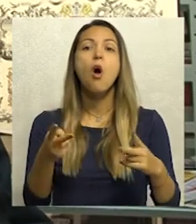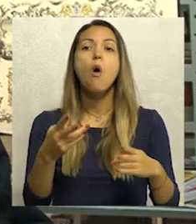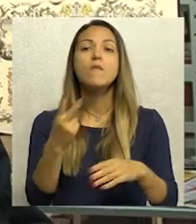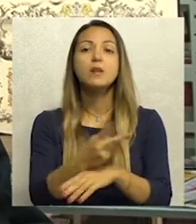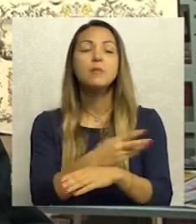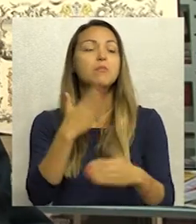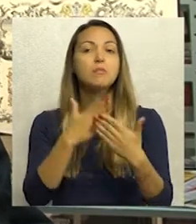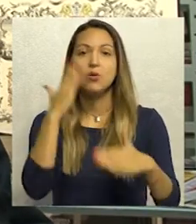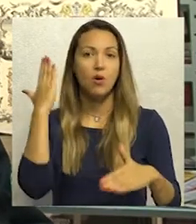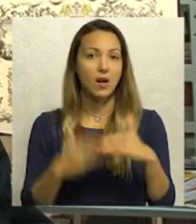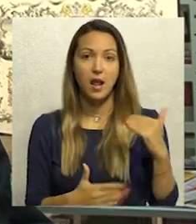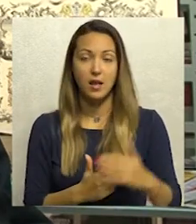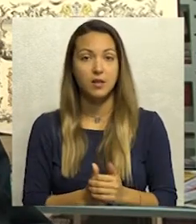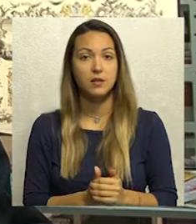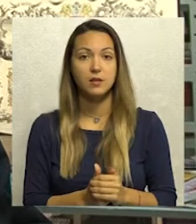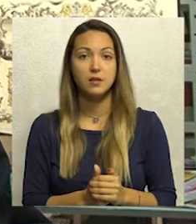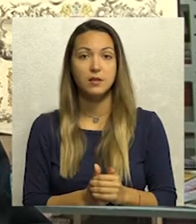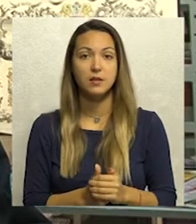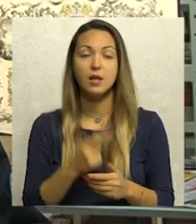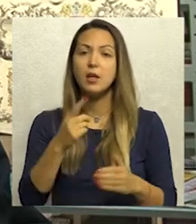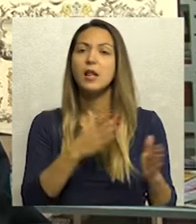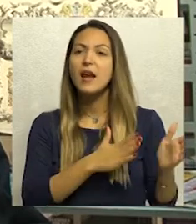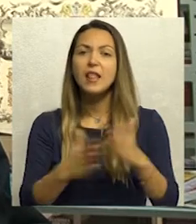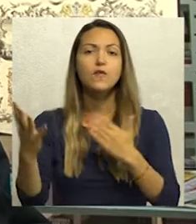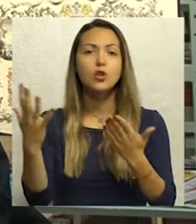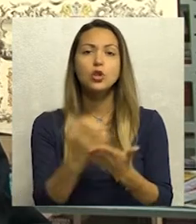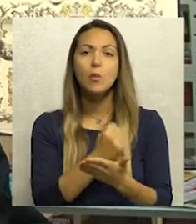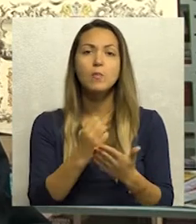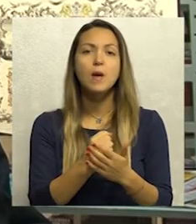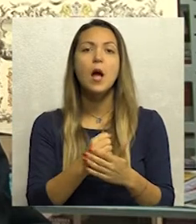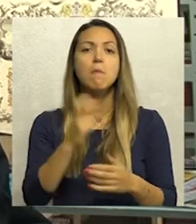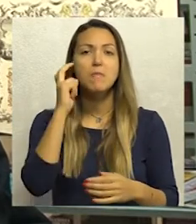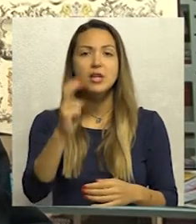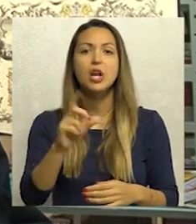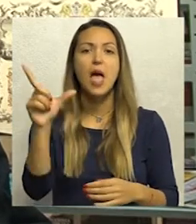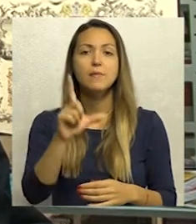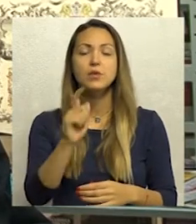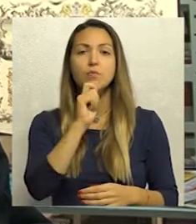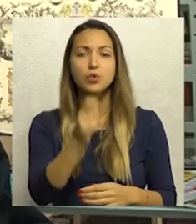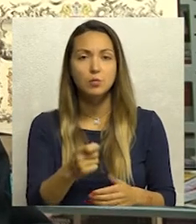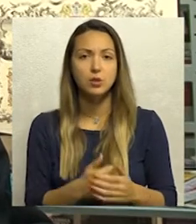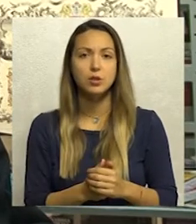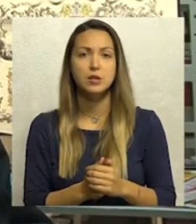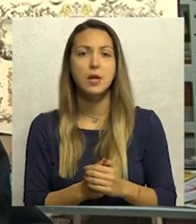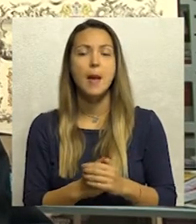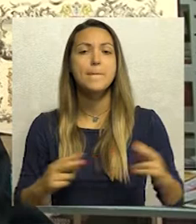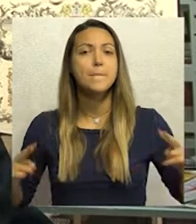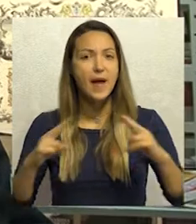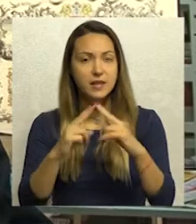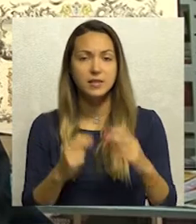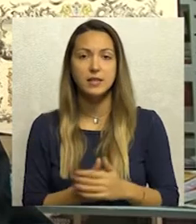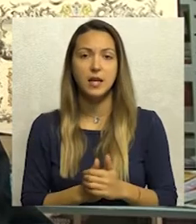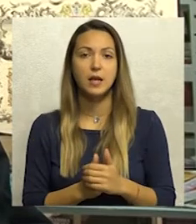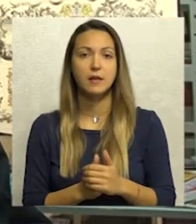Dakle, on je redovno dobio najnovije zdanje iz Beča, Laipciga, Budimpešta i tako dalje, iz Pariza i sa ovog